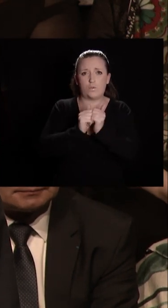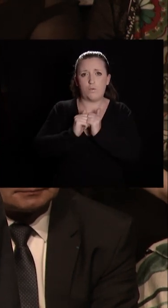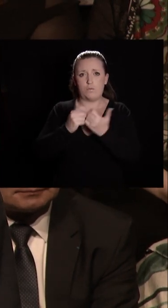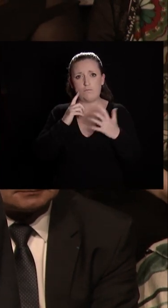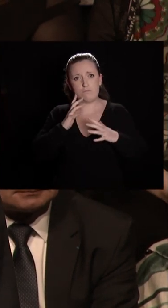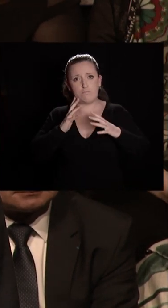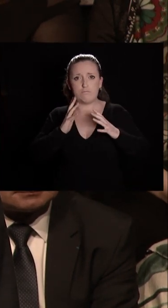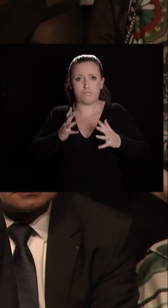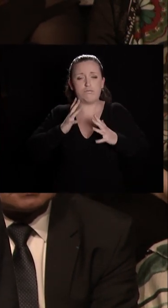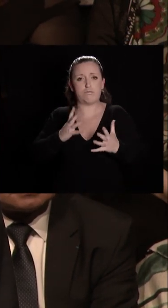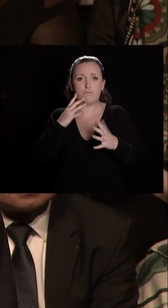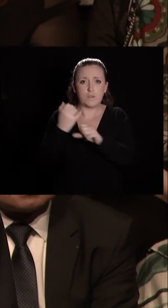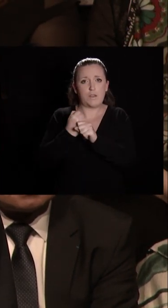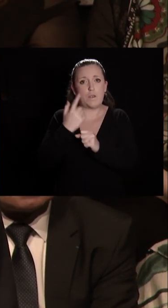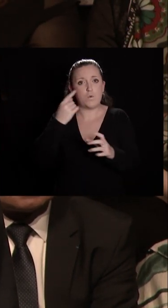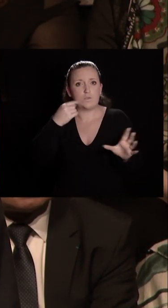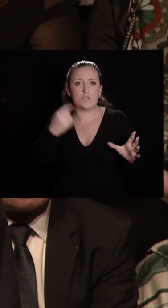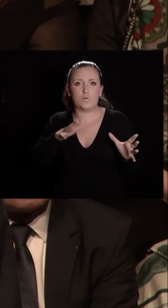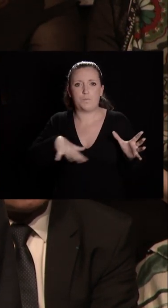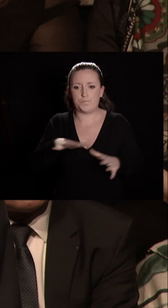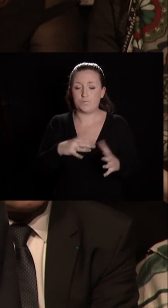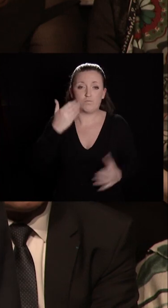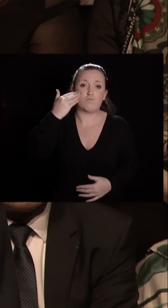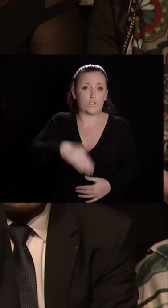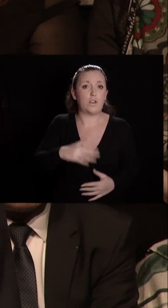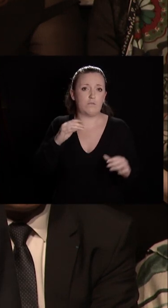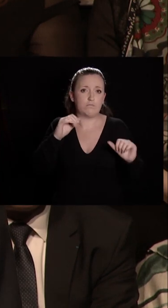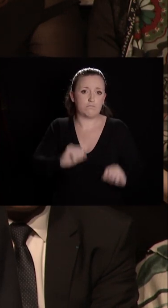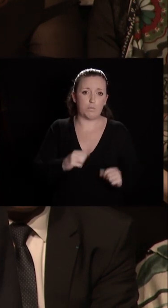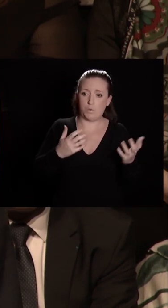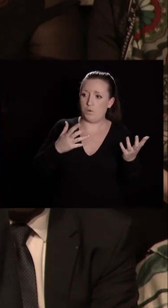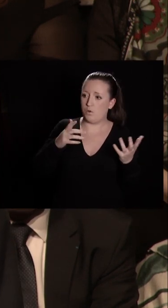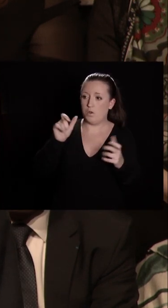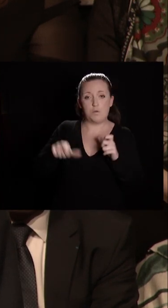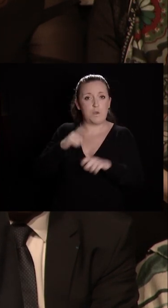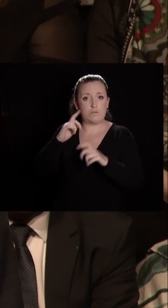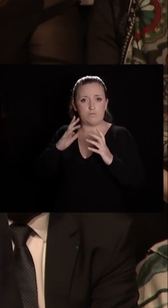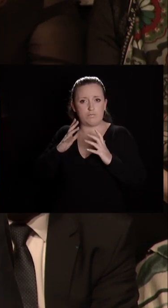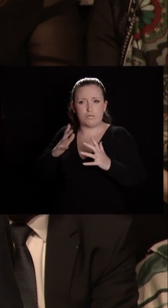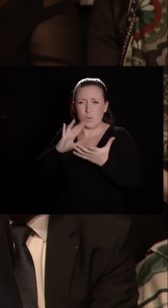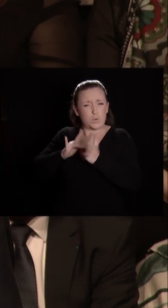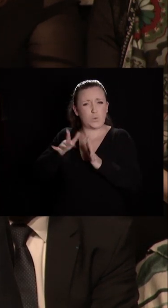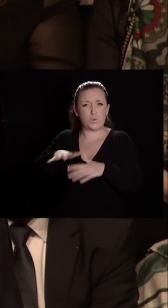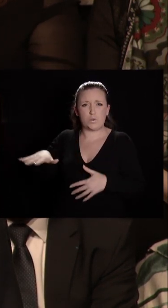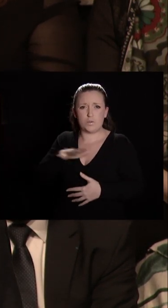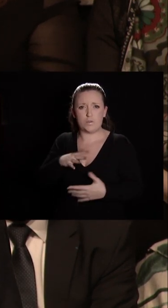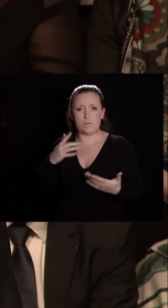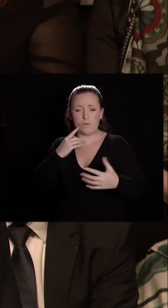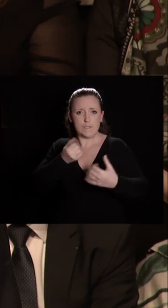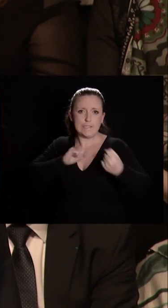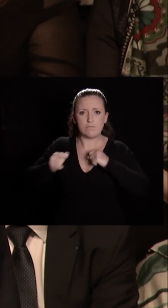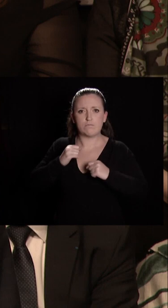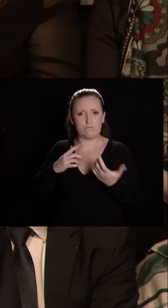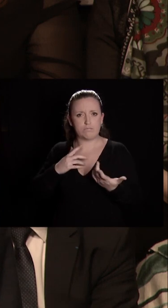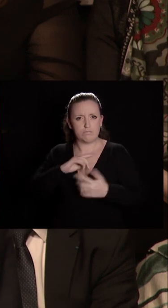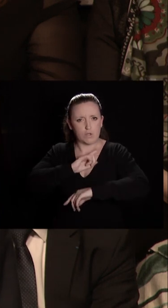Dijon. Nous savons que nous pouvons compter sur le dynamisme et l'engagement de tous pour participer